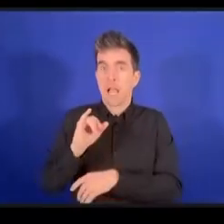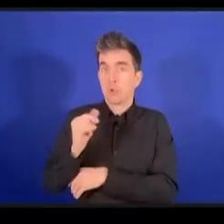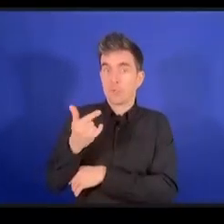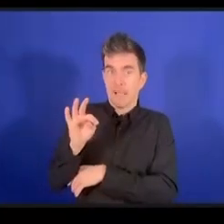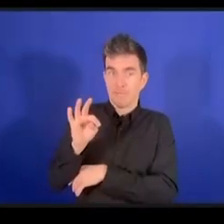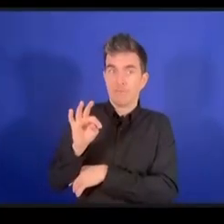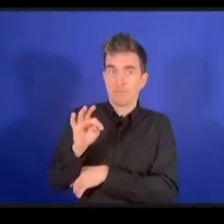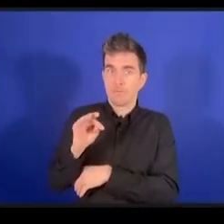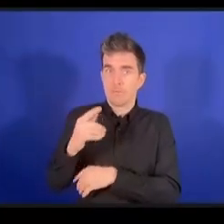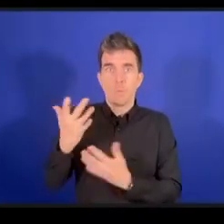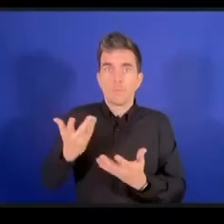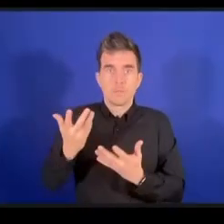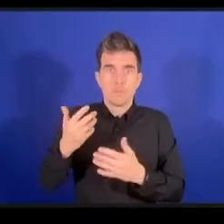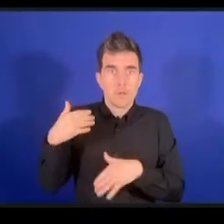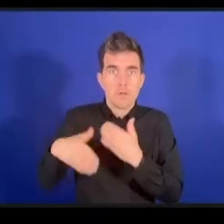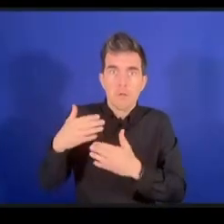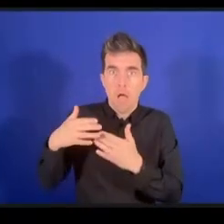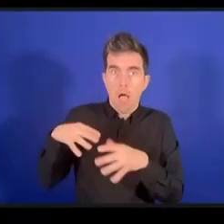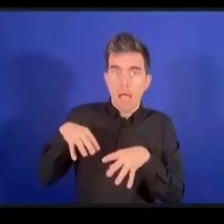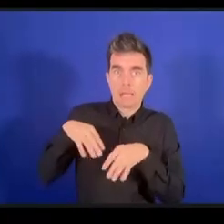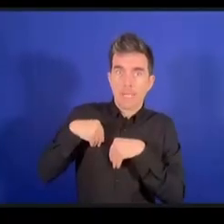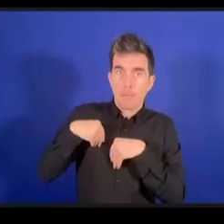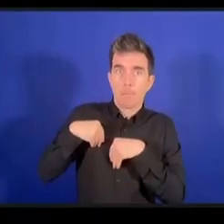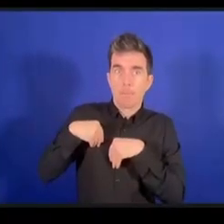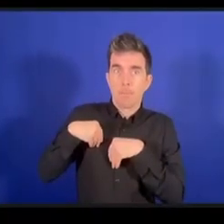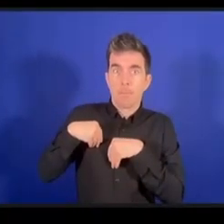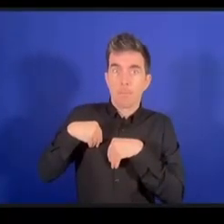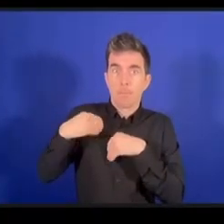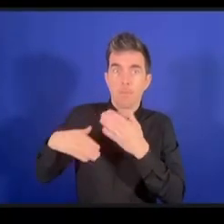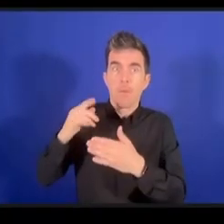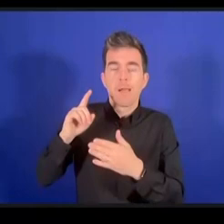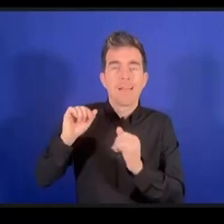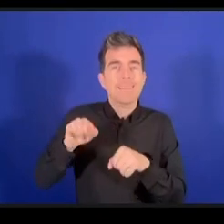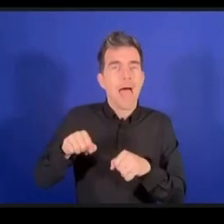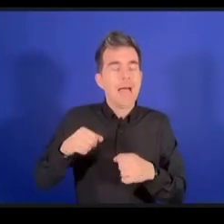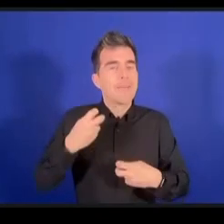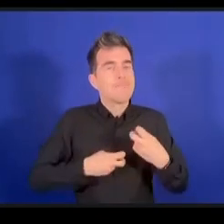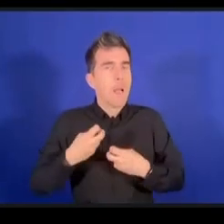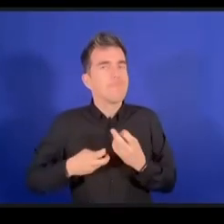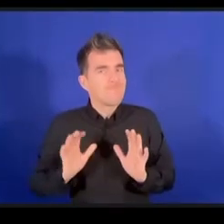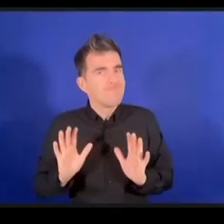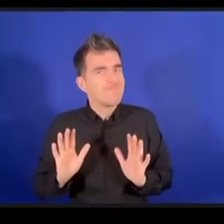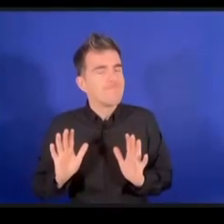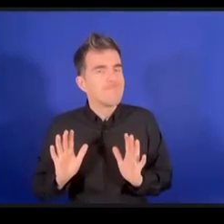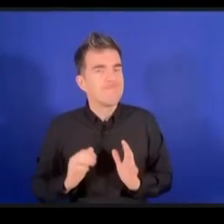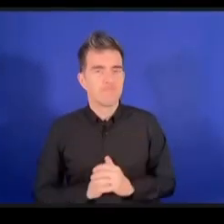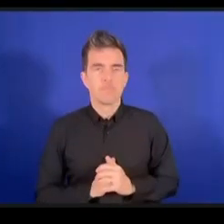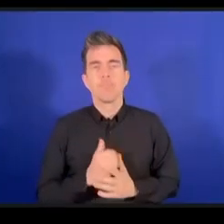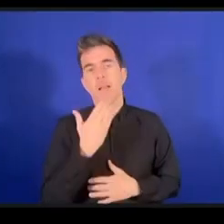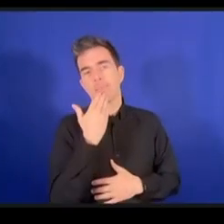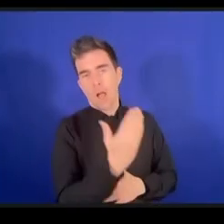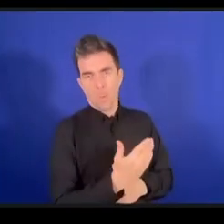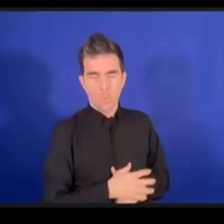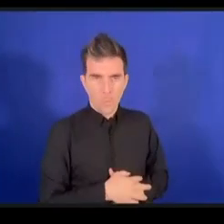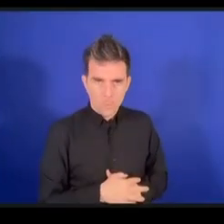المطاف كل ذلك سيولد المشاكل ربما يمكن